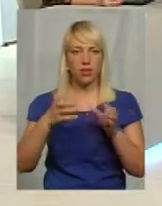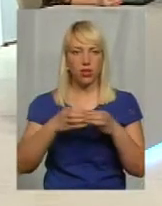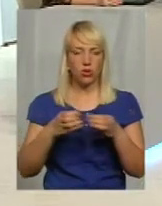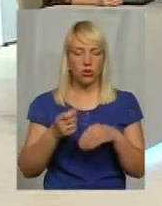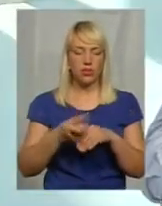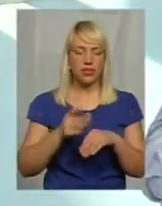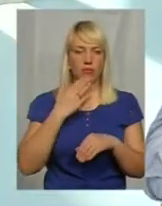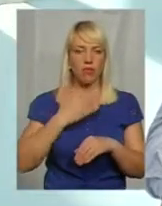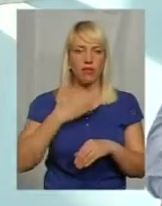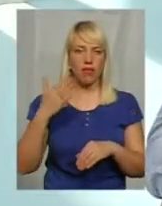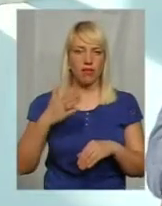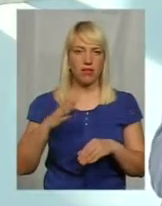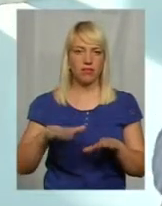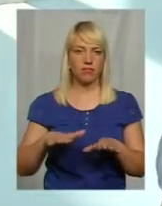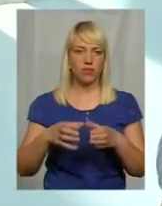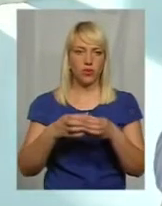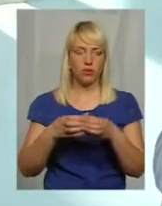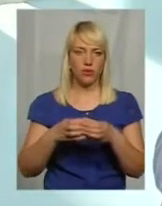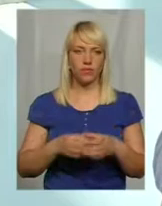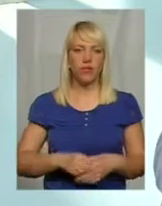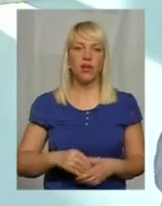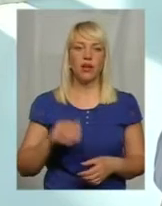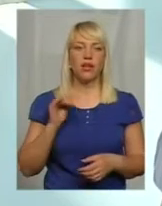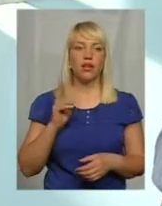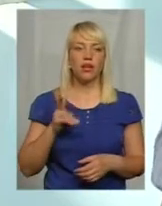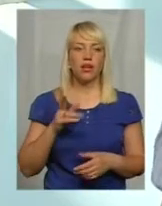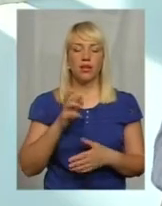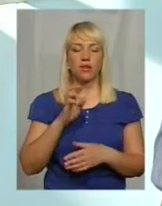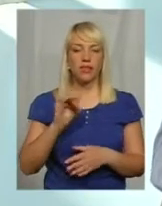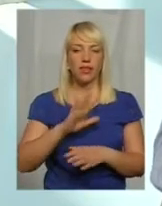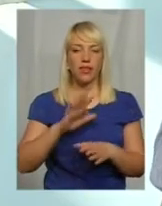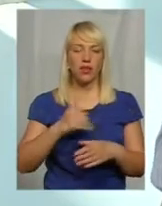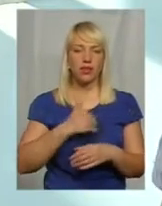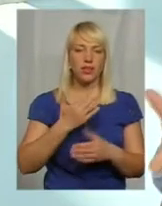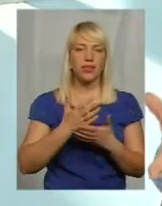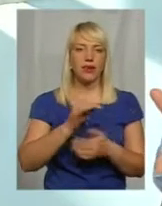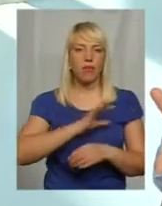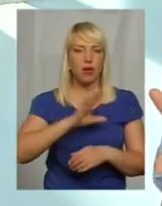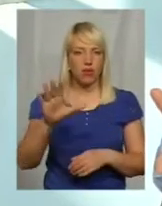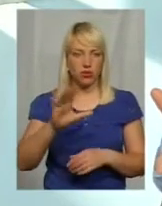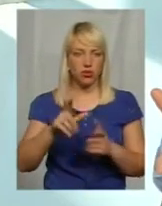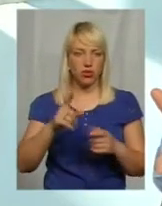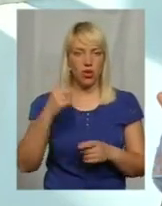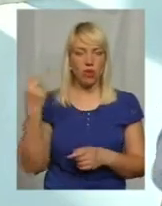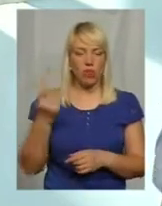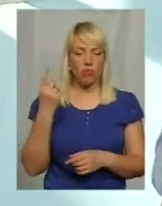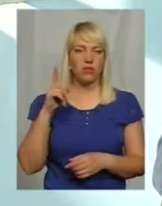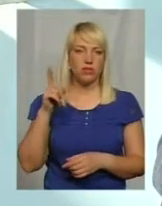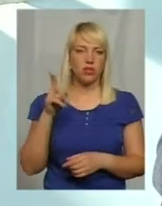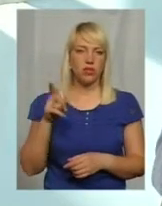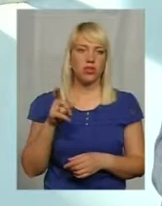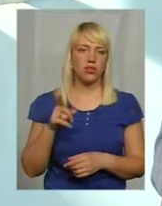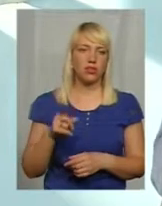останній групі. Як би ми хотіли би, все одно є багатші області і вони переманять